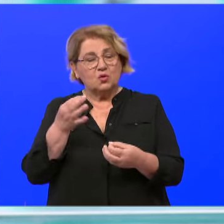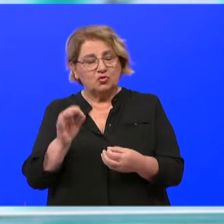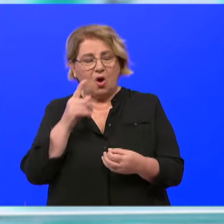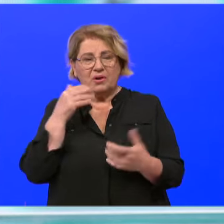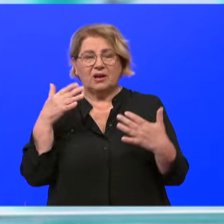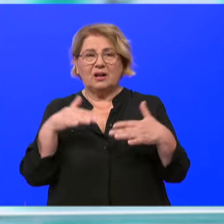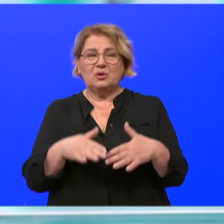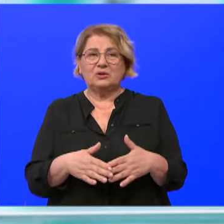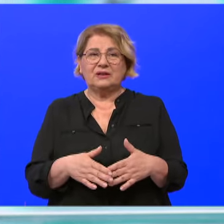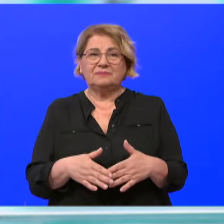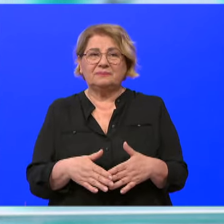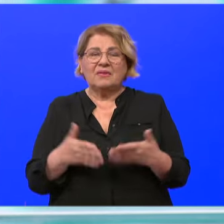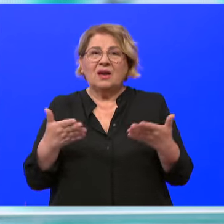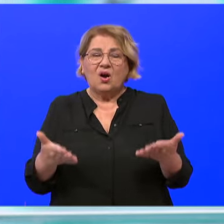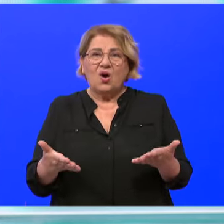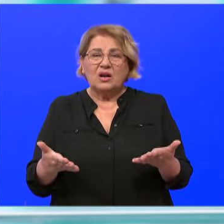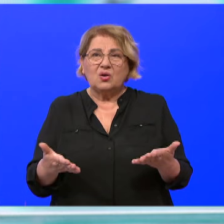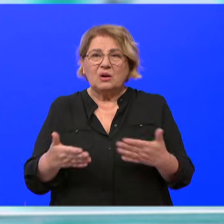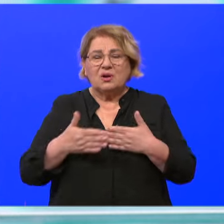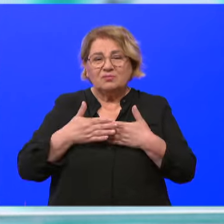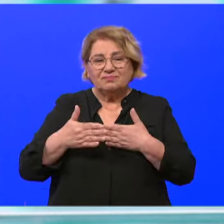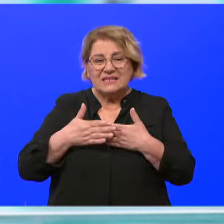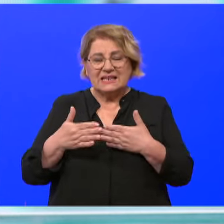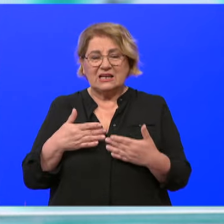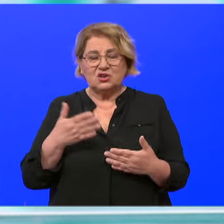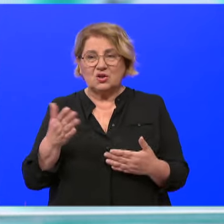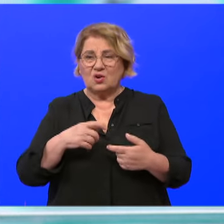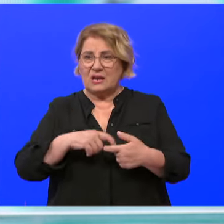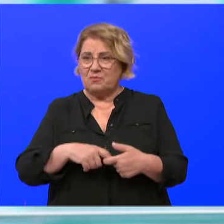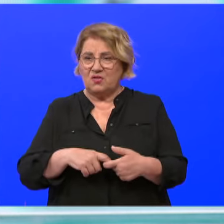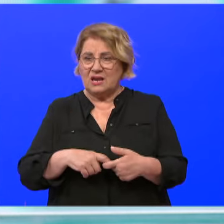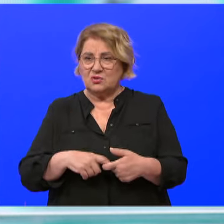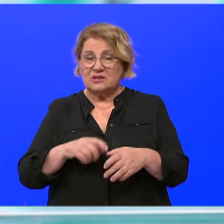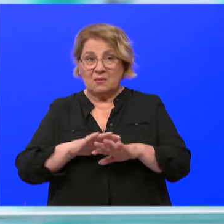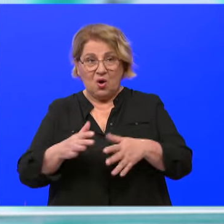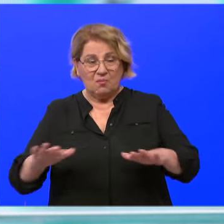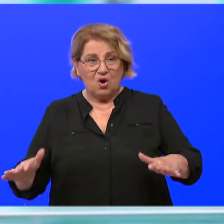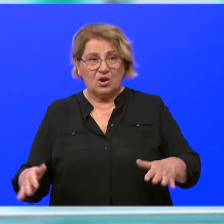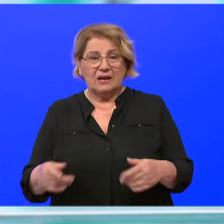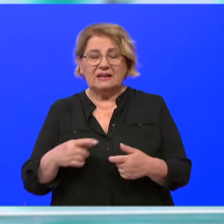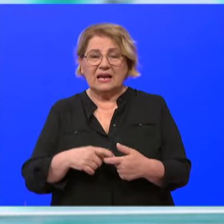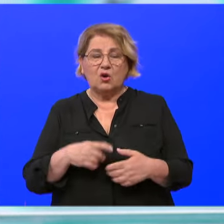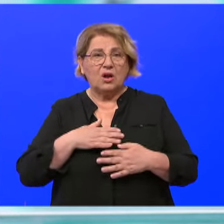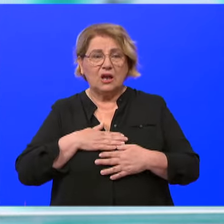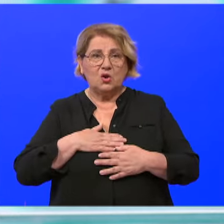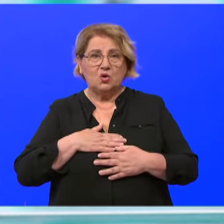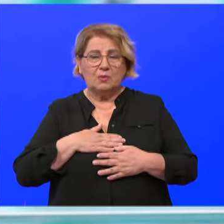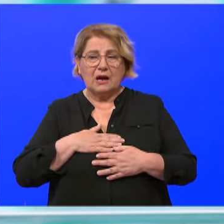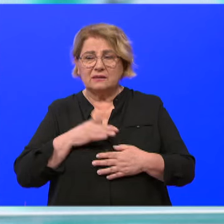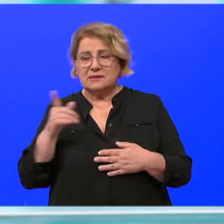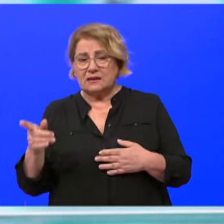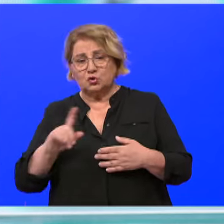zajednicu ljudi koji ima u empatiju, koje ne povezuje samo more, nego ih povezuje ljubav za brata